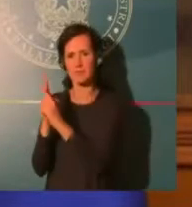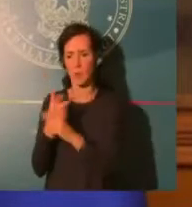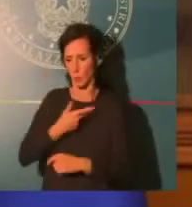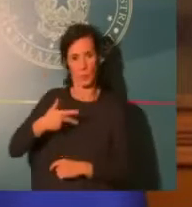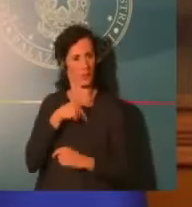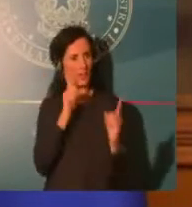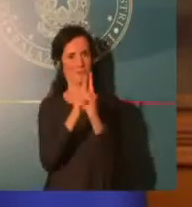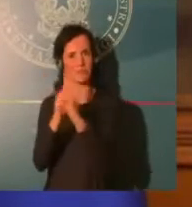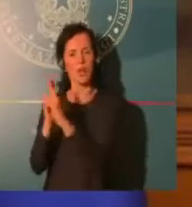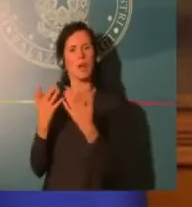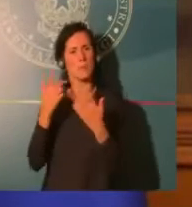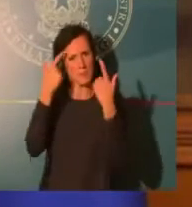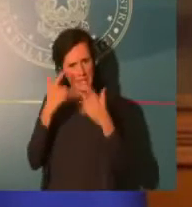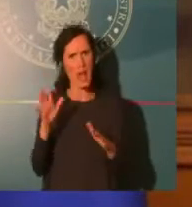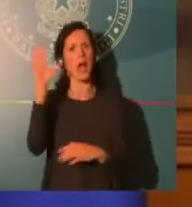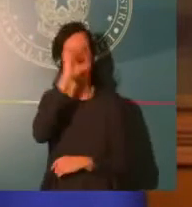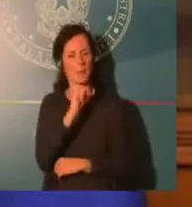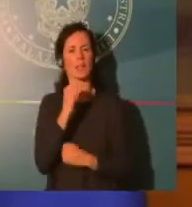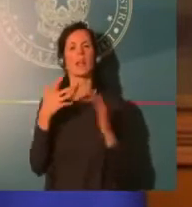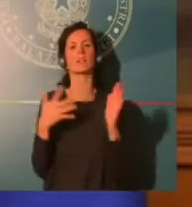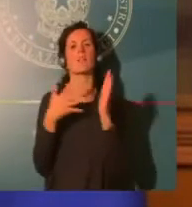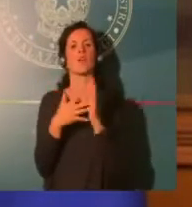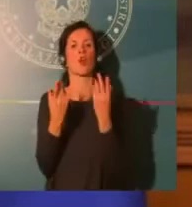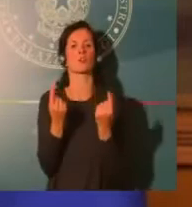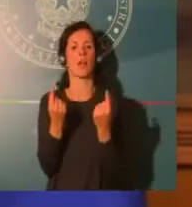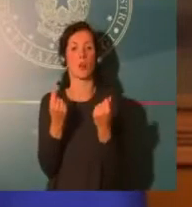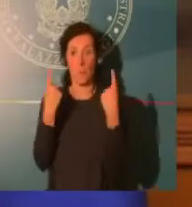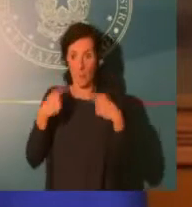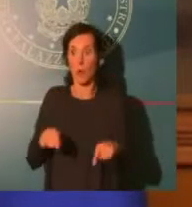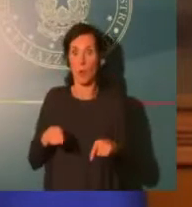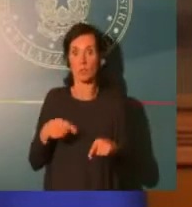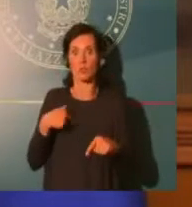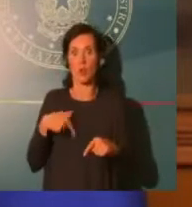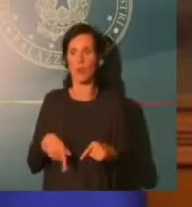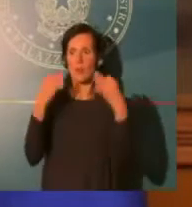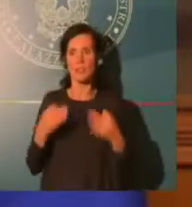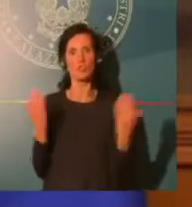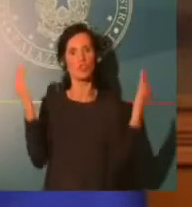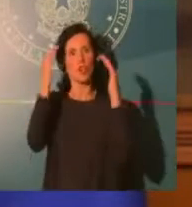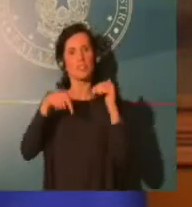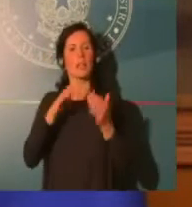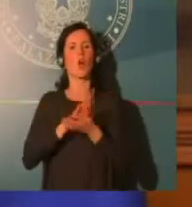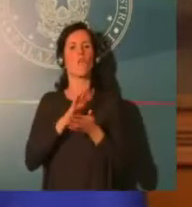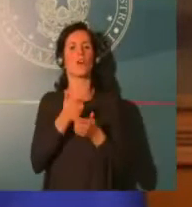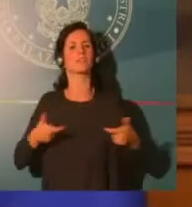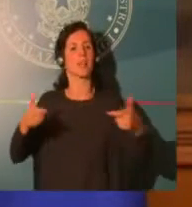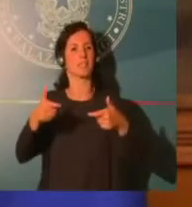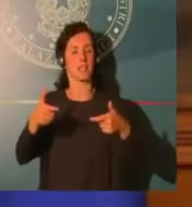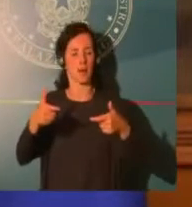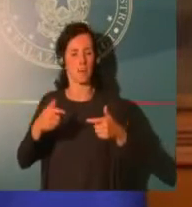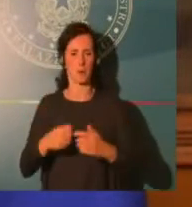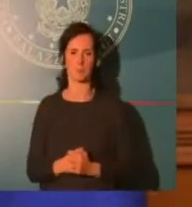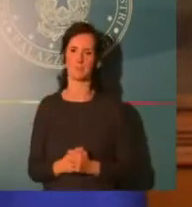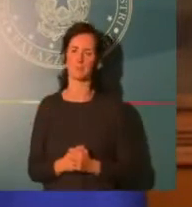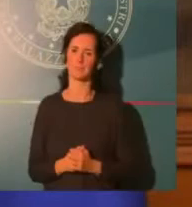quanto riguarda, invece, la deriva in termini di violenza e ovviamente tutte queste iniziative